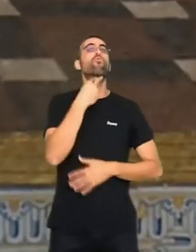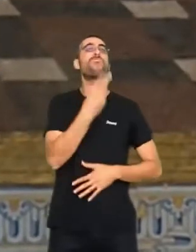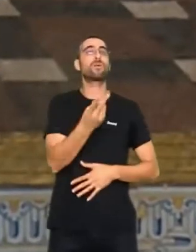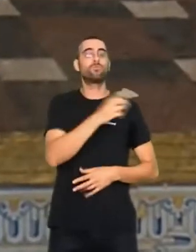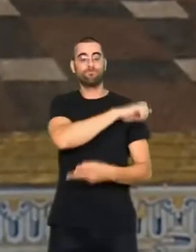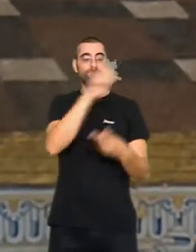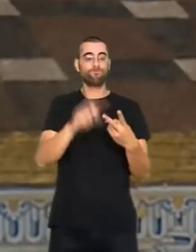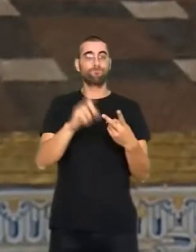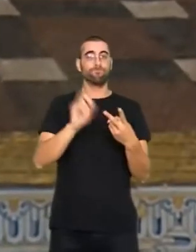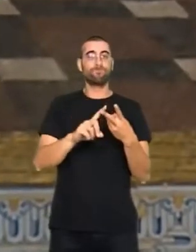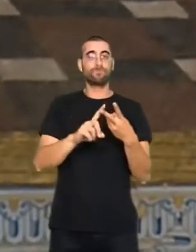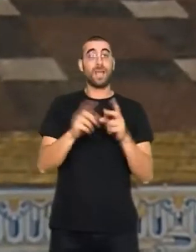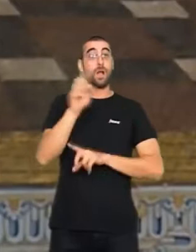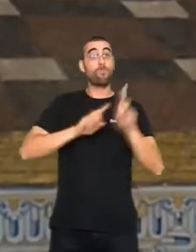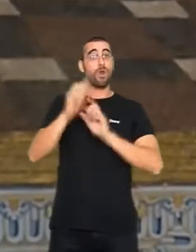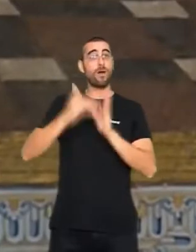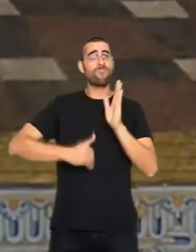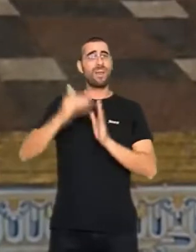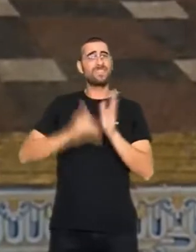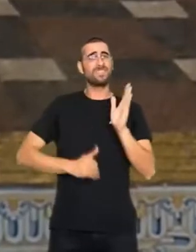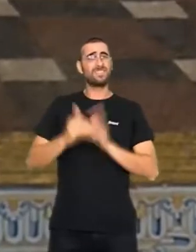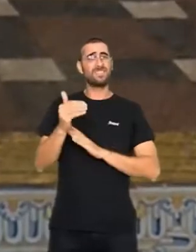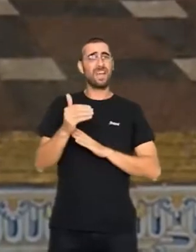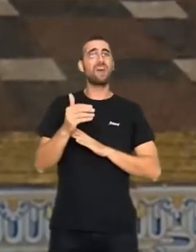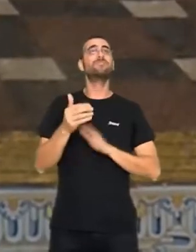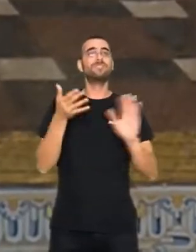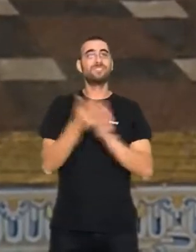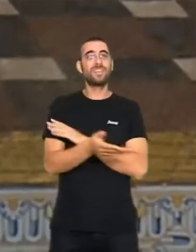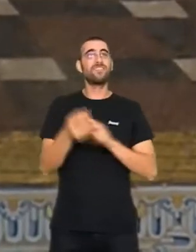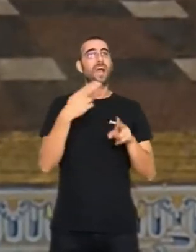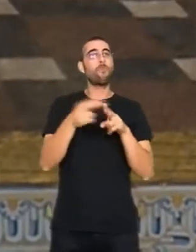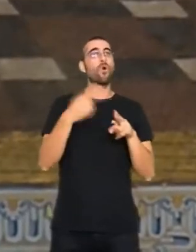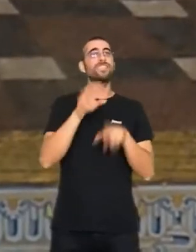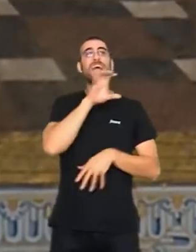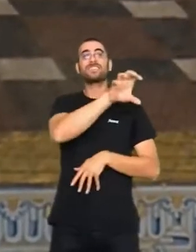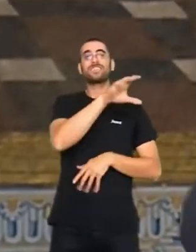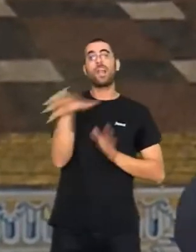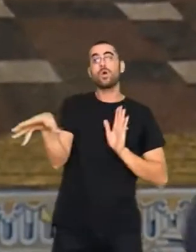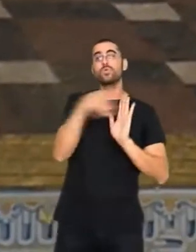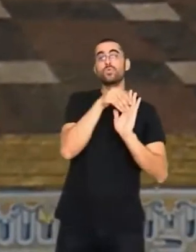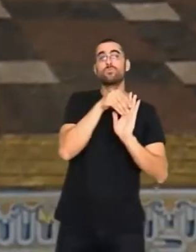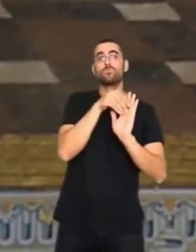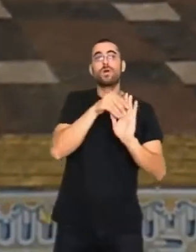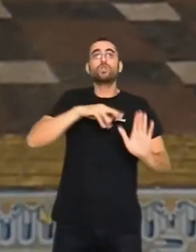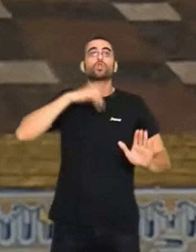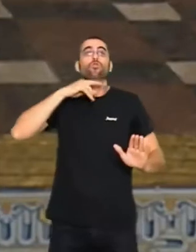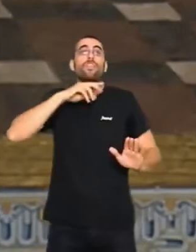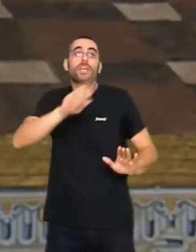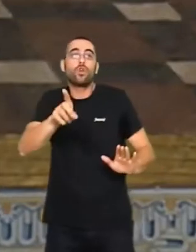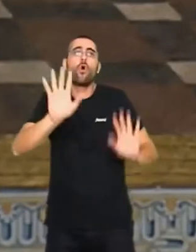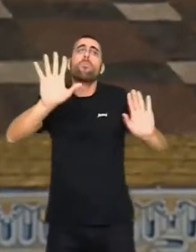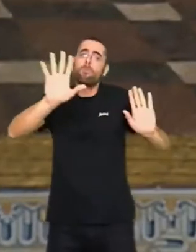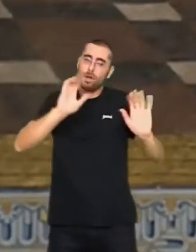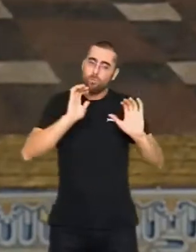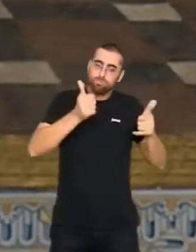En segon lloc, el problema valencià ha entrat en l'agenda política i mediàtica estatal. Insuficientment, però ha